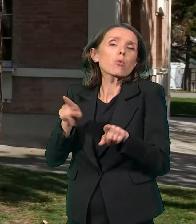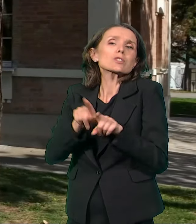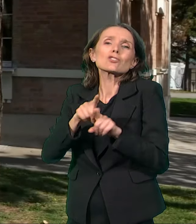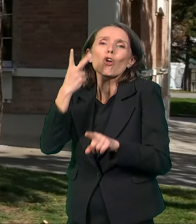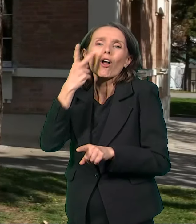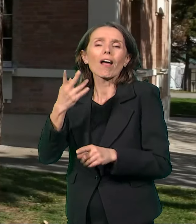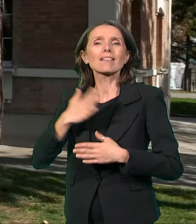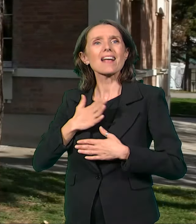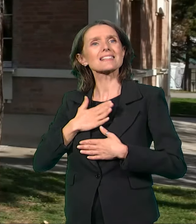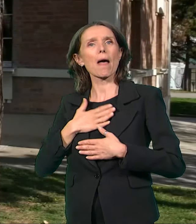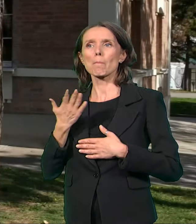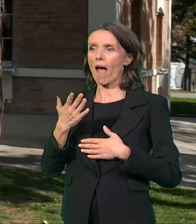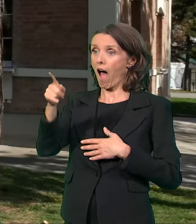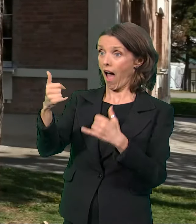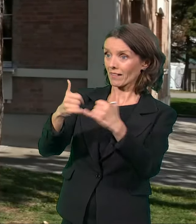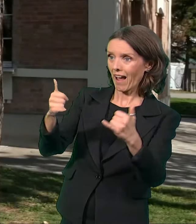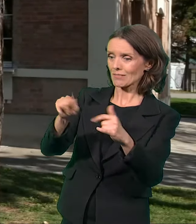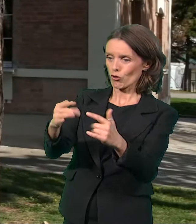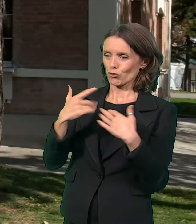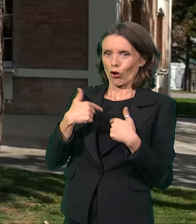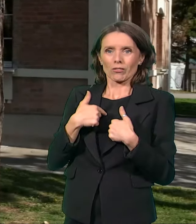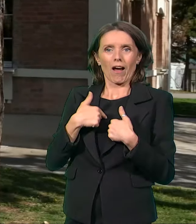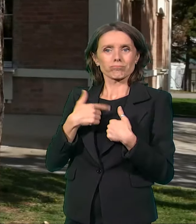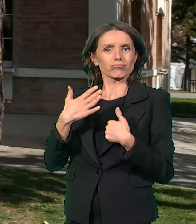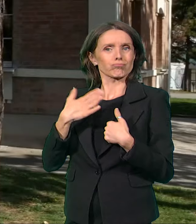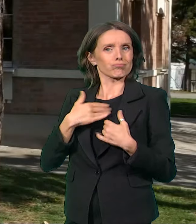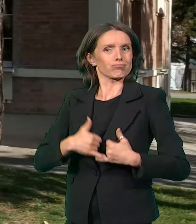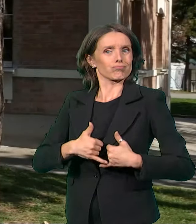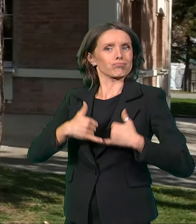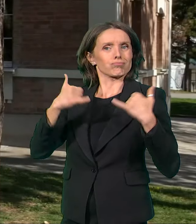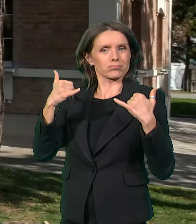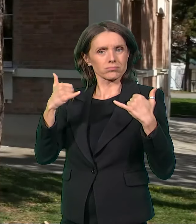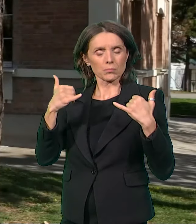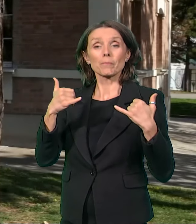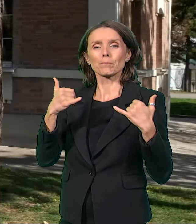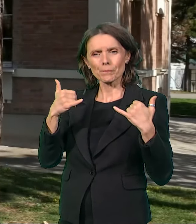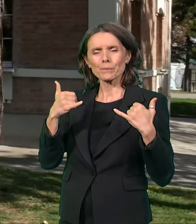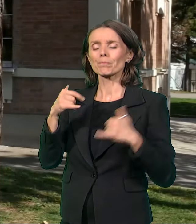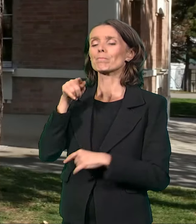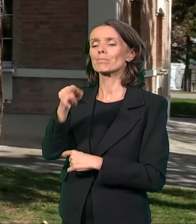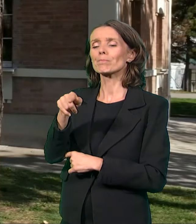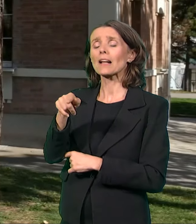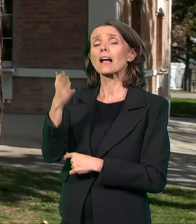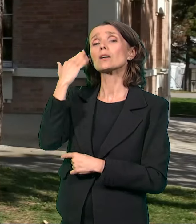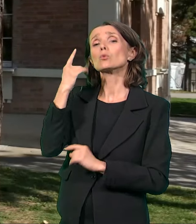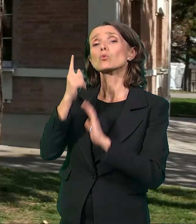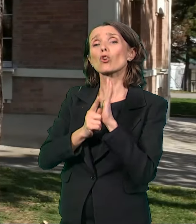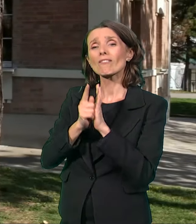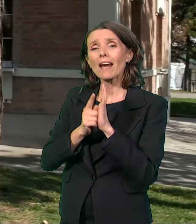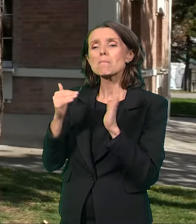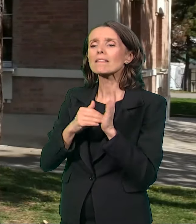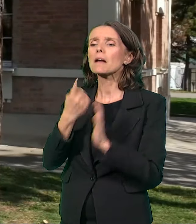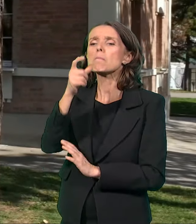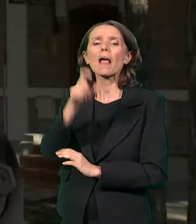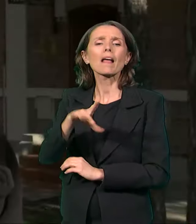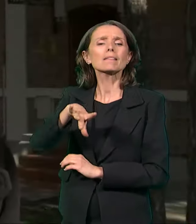tada već možemo da kažemo, imperiju. Tako, za diplomatskog predstavnika Srbije u Americi, u